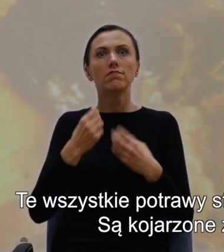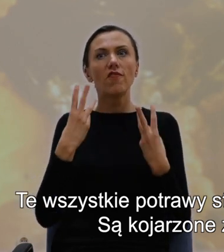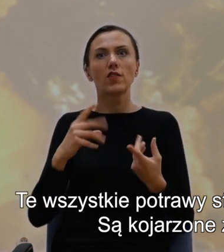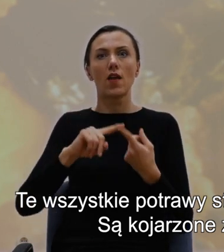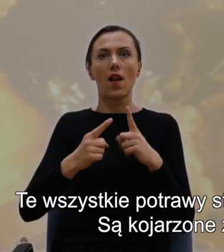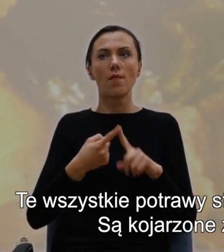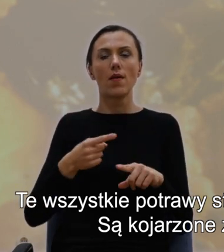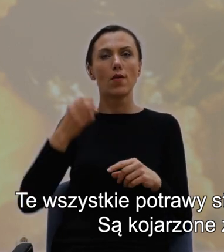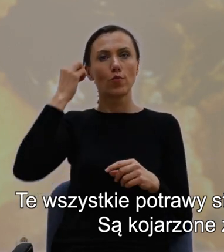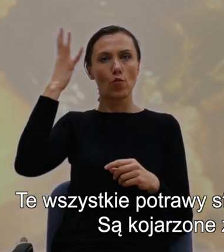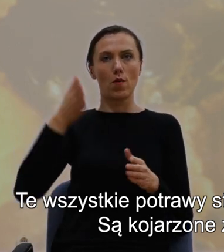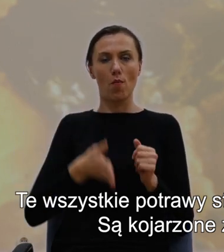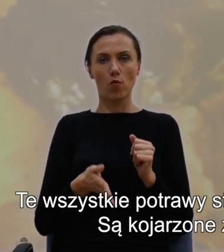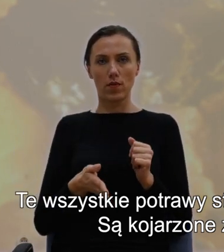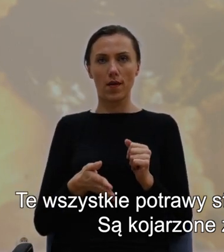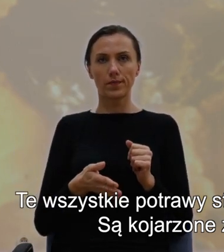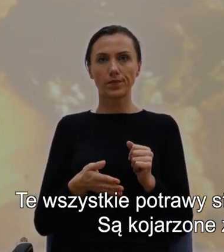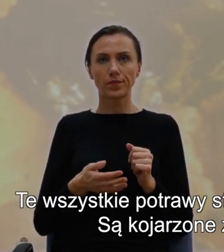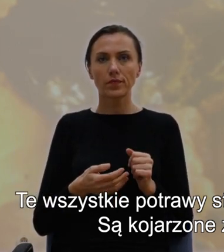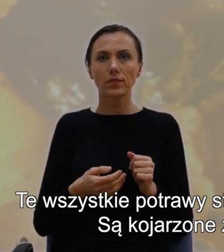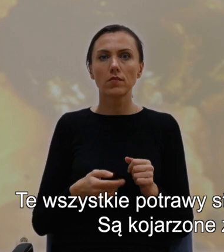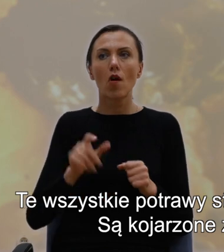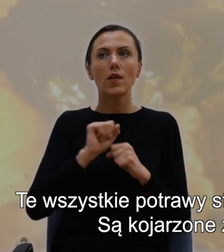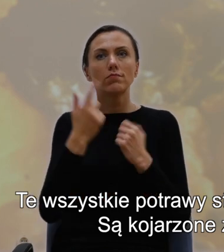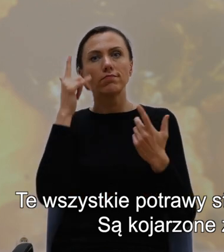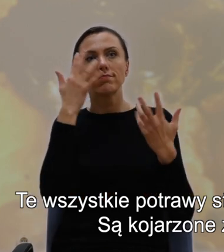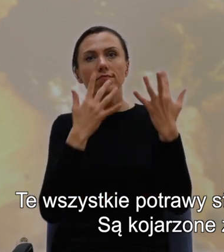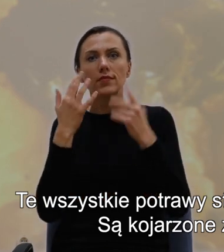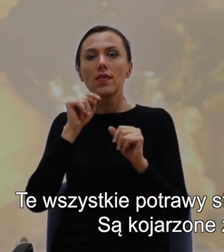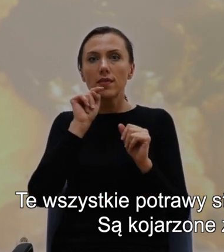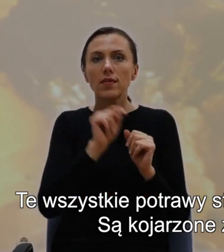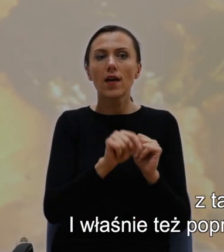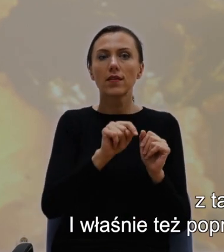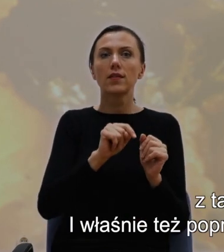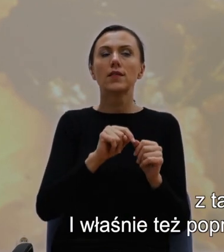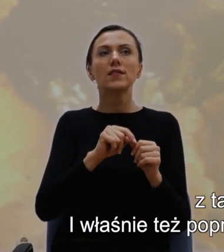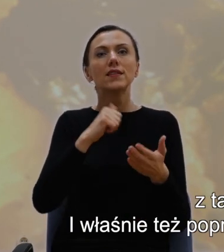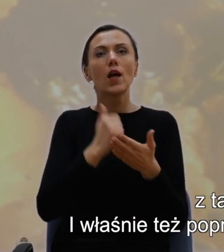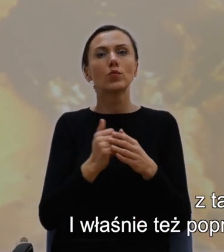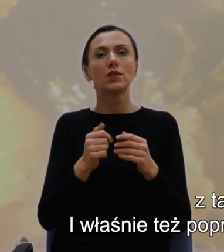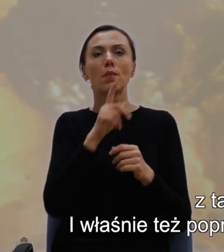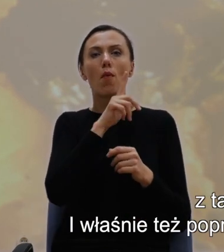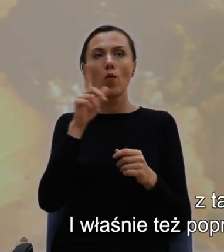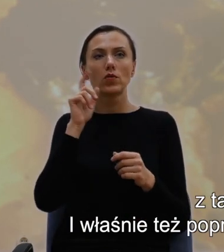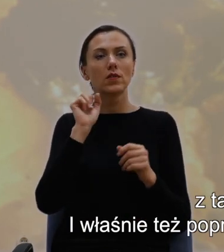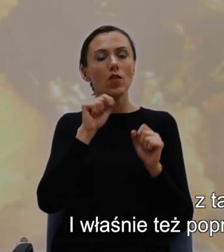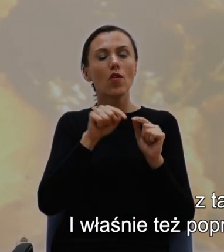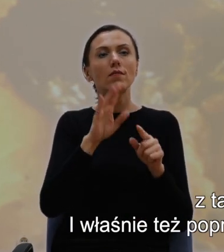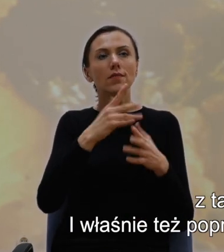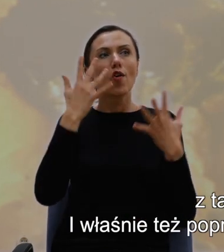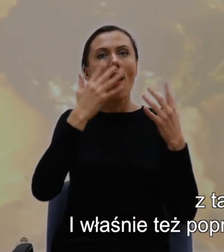południa. Są kojarzone z takim, a nie innym statusem społecznym, z takim, a nie inną zachowaniem.